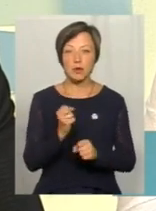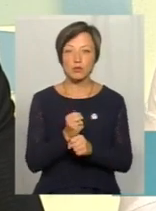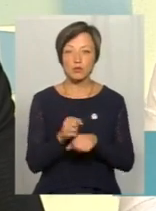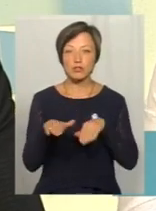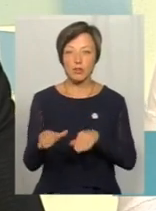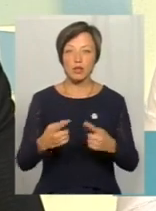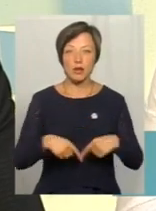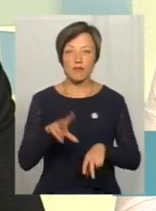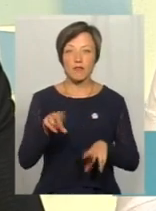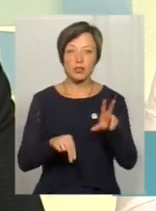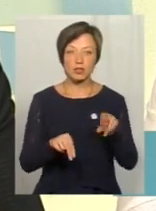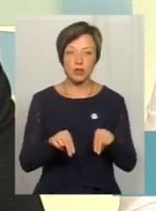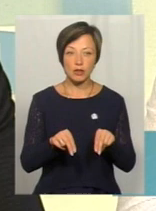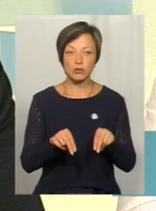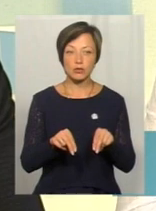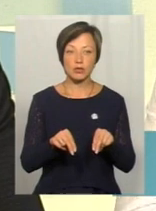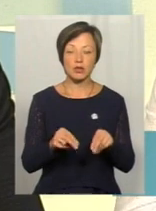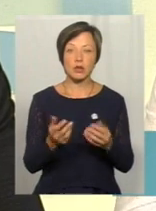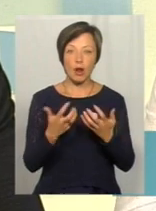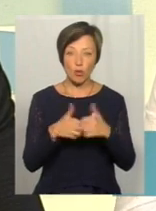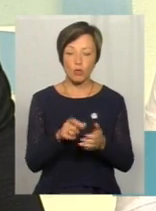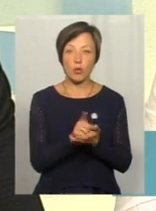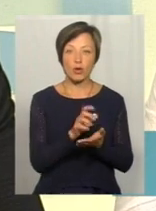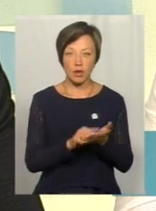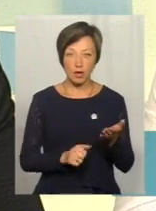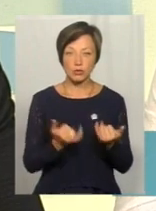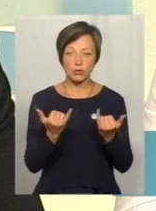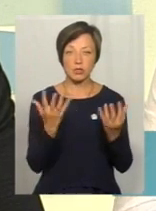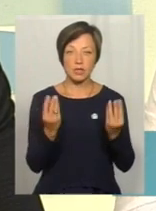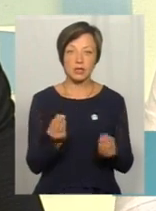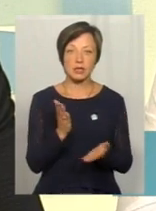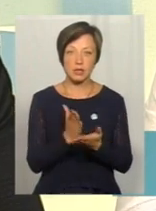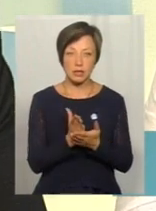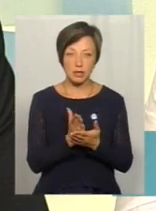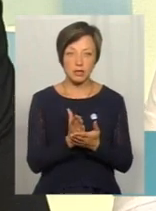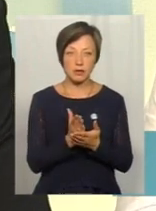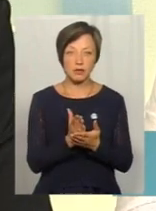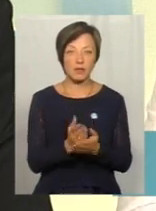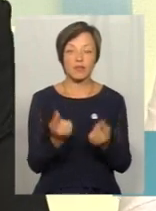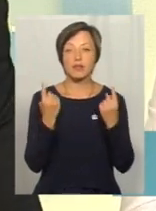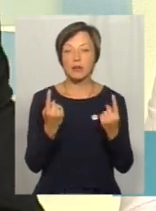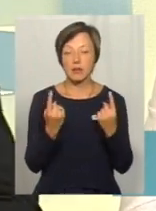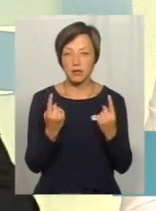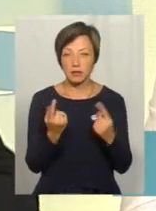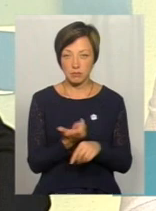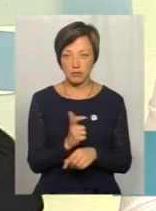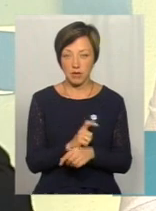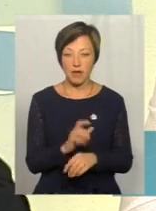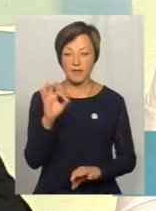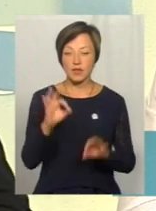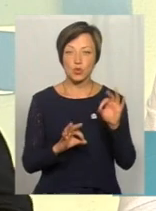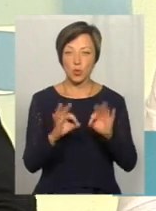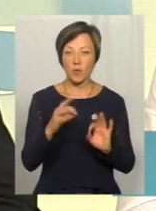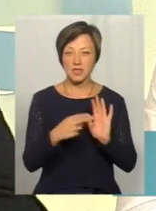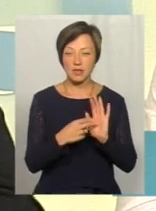швейнгалості, вони рахують, що ті податки, які на сьогоднішній день існують, вони завеликі. Тобто, наприклад, ті відсоткові